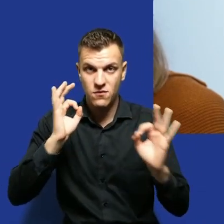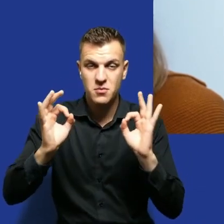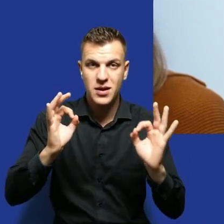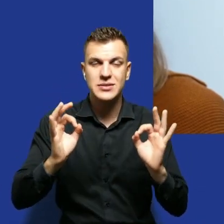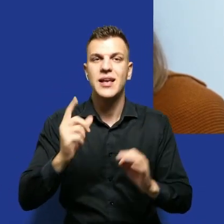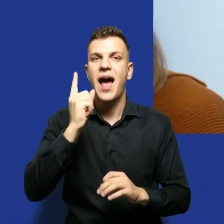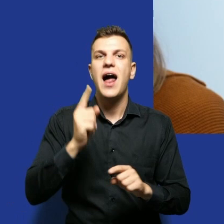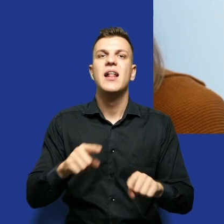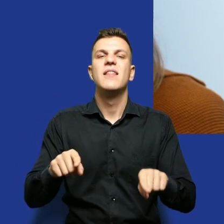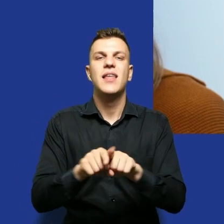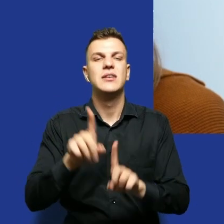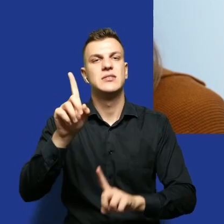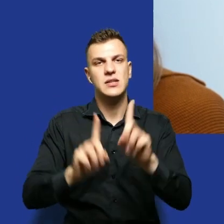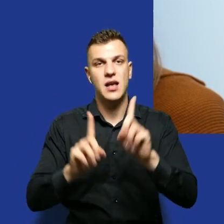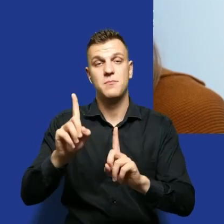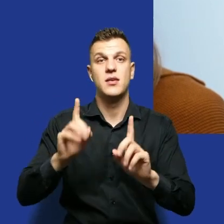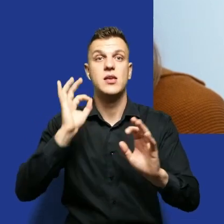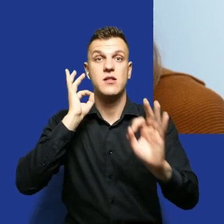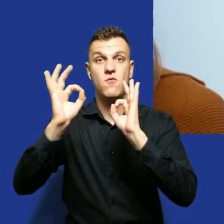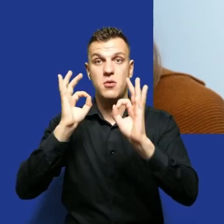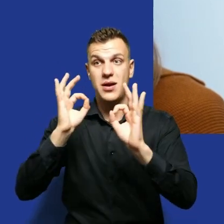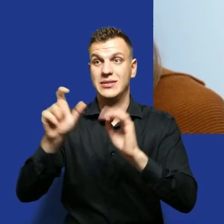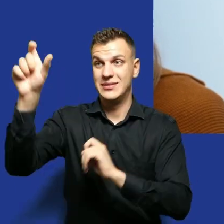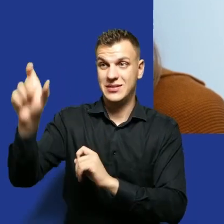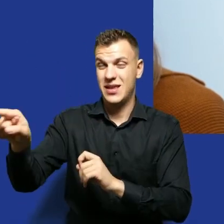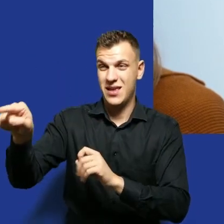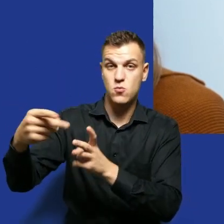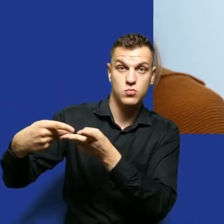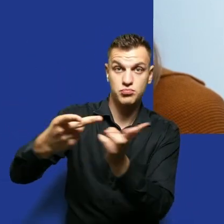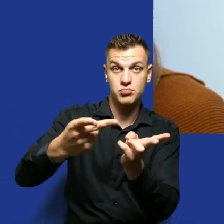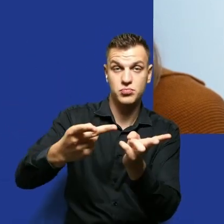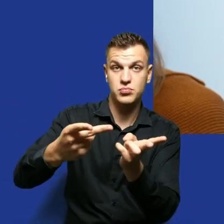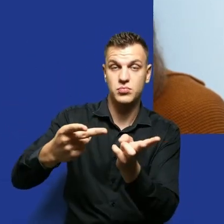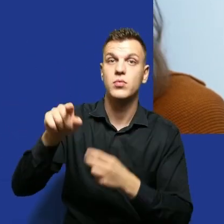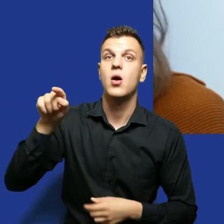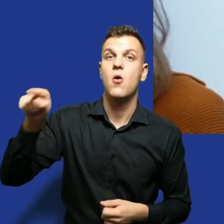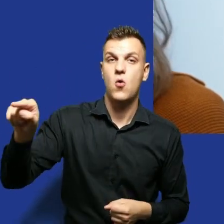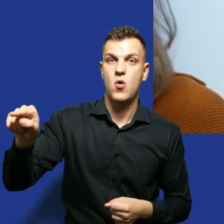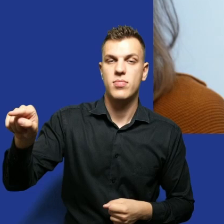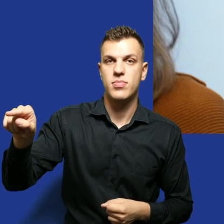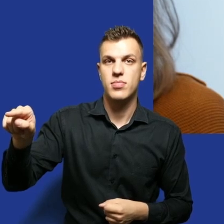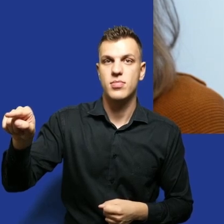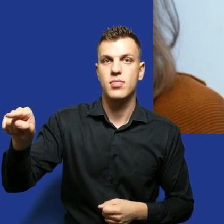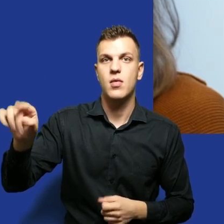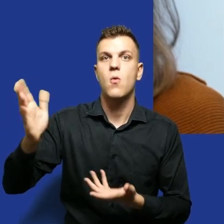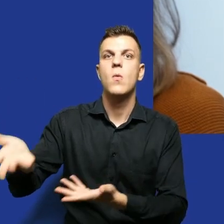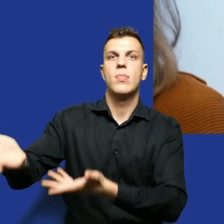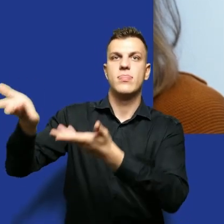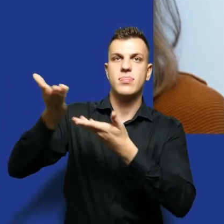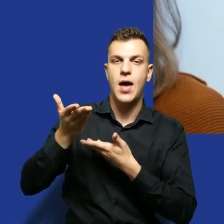ale jest też aspekt polegający na tym, że ten, który tą informację udostępnia z własnej inicjatywy daje kontekst,